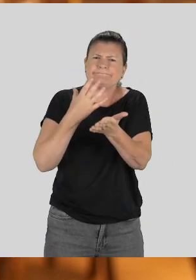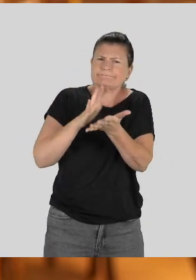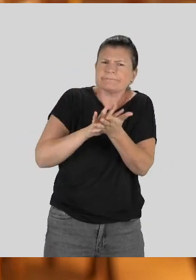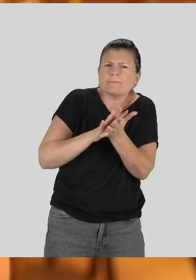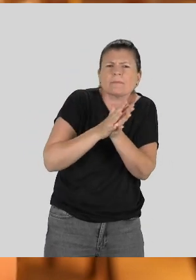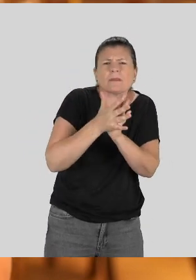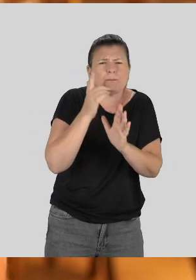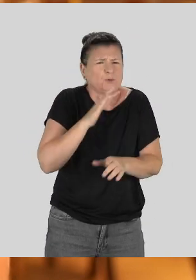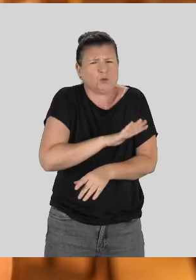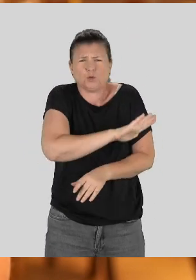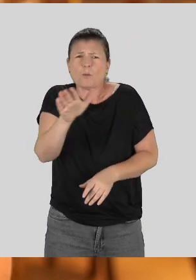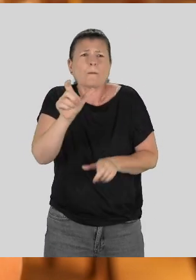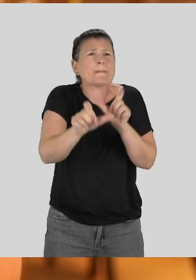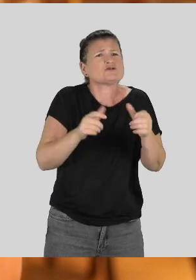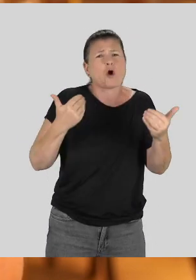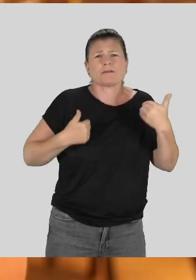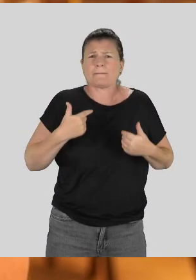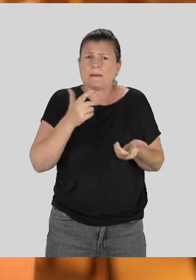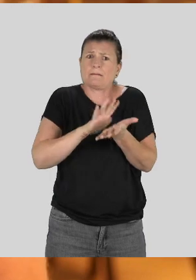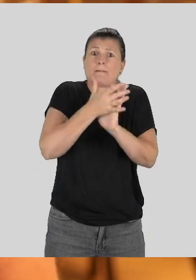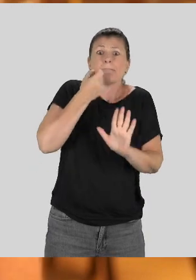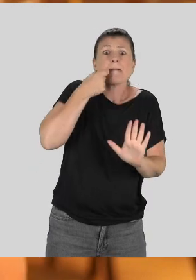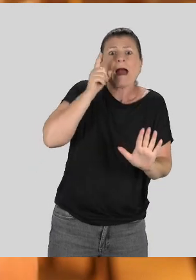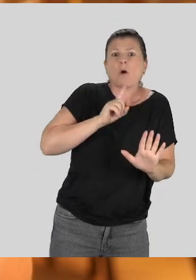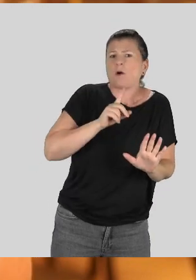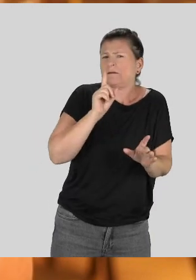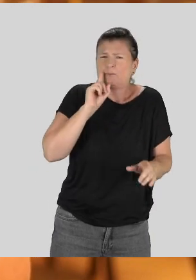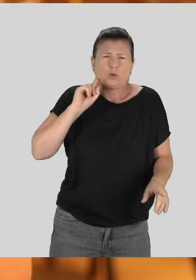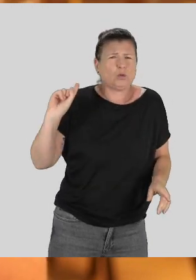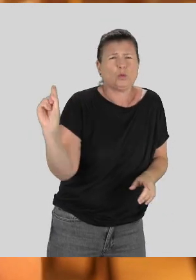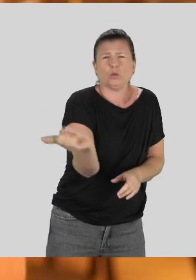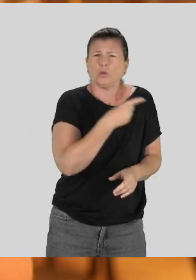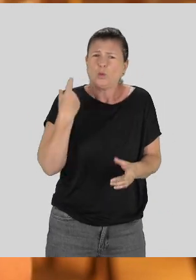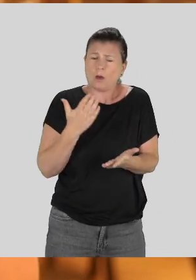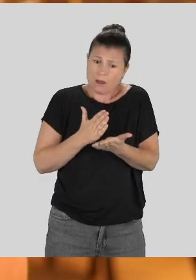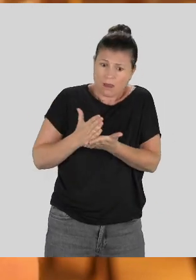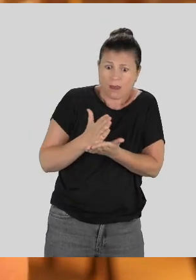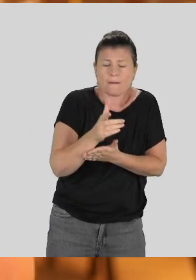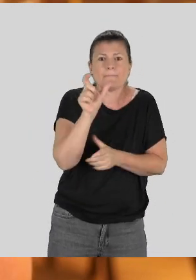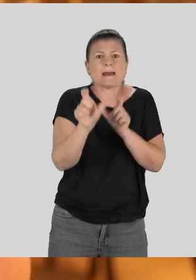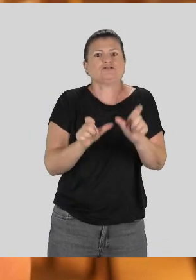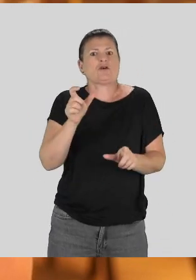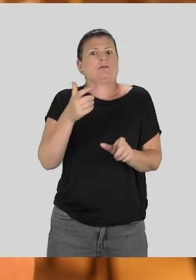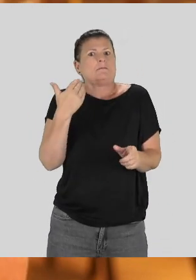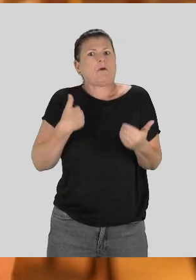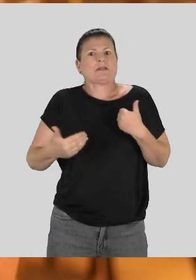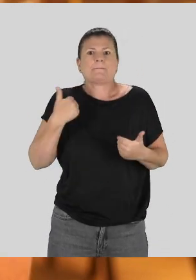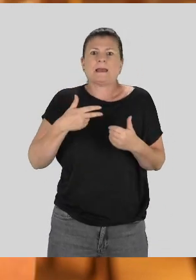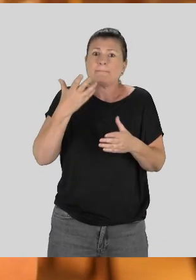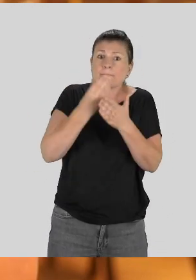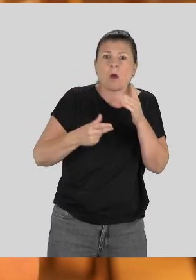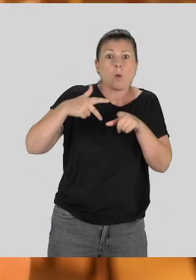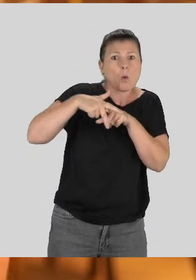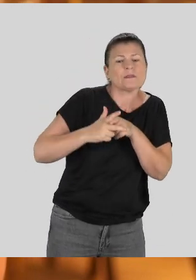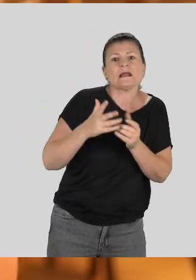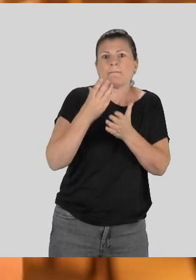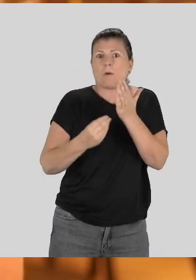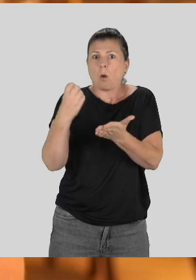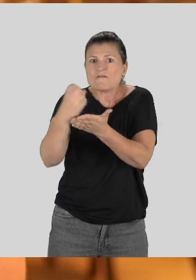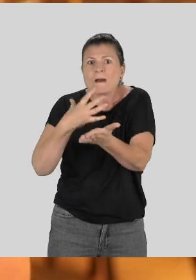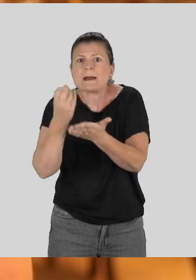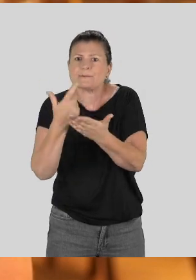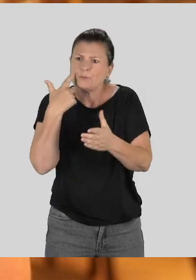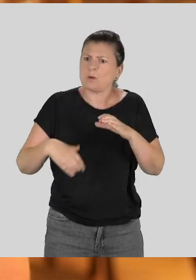'informations. De toute façon, ce qui est valable pour la parentalité des personnes handicapées, c'est valable pour tout ce qui concerne le parcours de vie d'une personne handicapée. C'est qu manque d'outils, on manque d